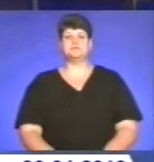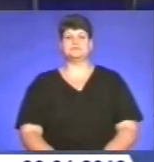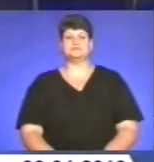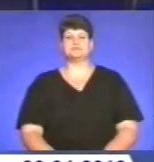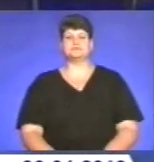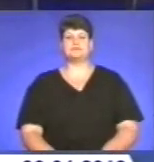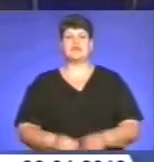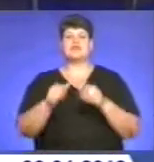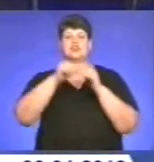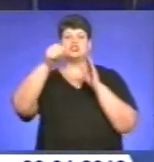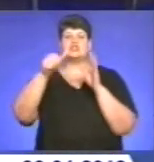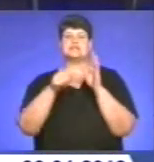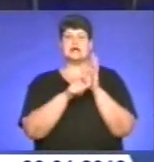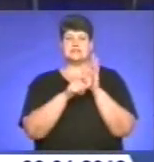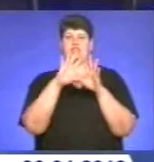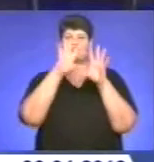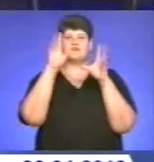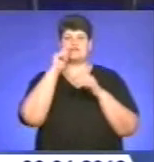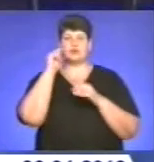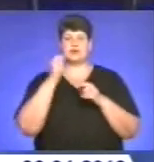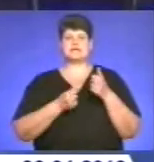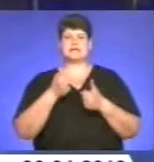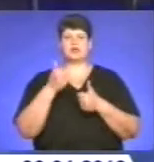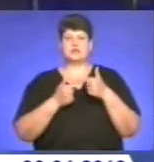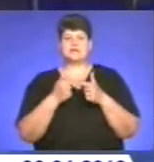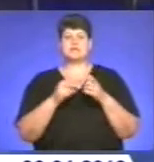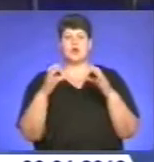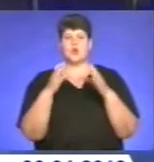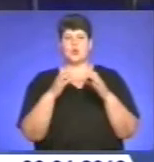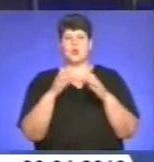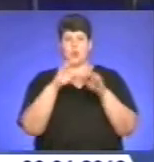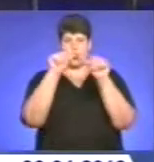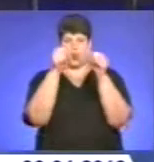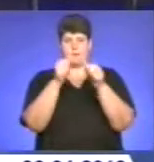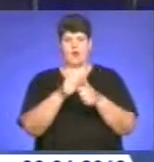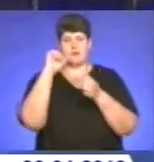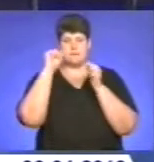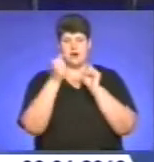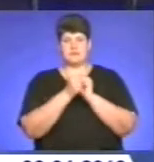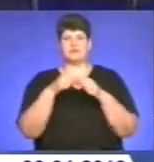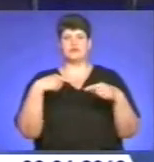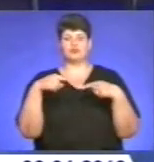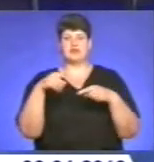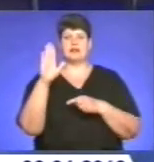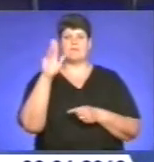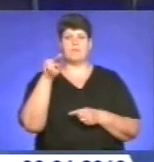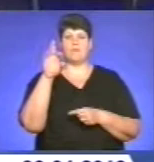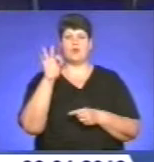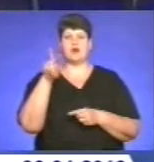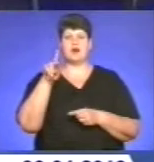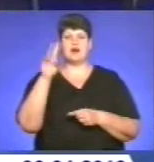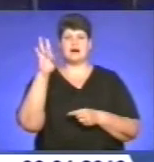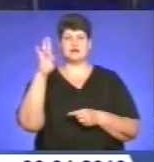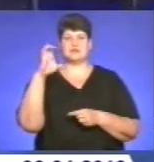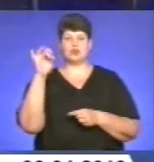16-й всеукраїнський турнір за кубок пам'яті відомого тернопільського тренера та футболіста Віталія Полянського зібрав